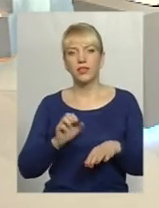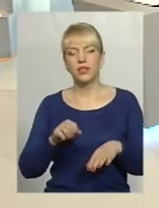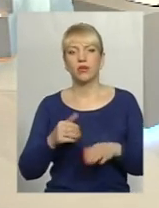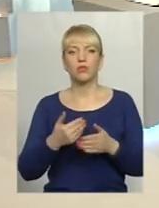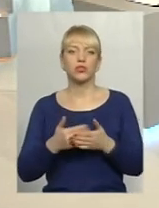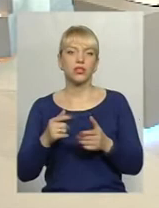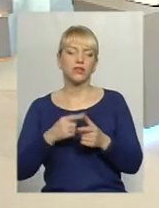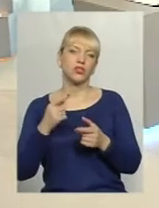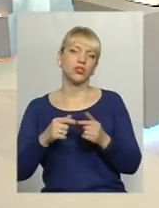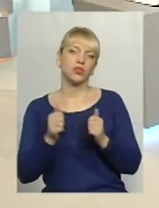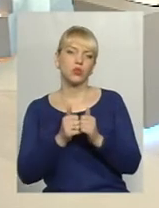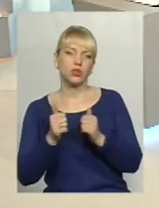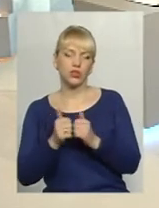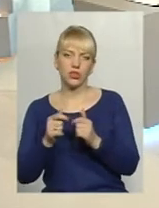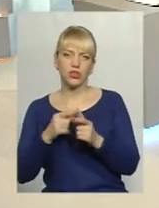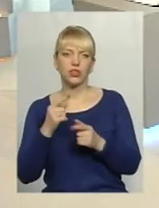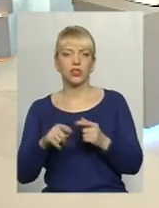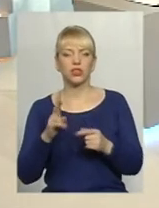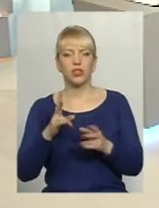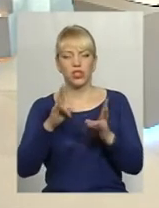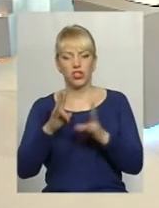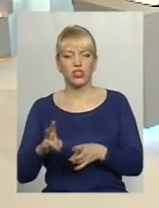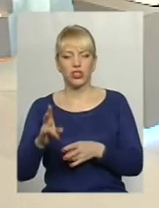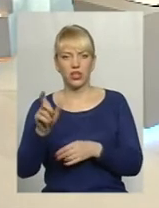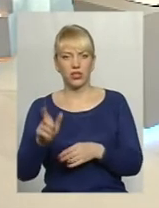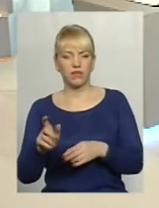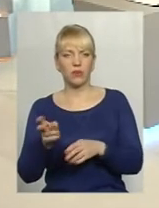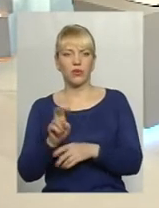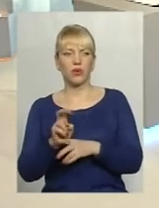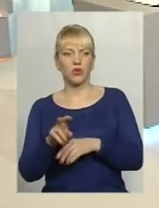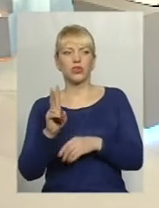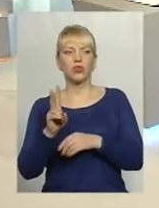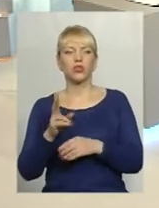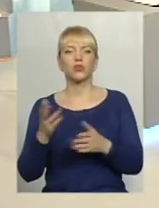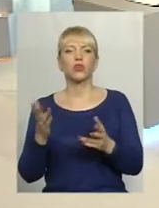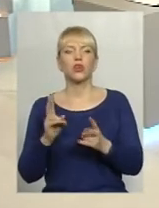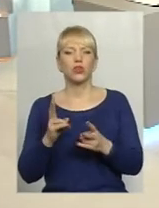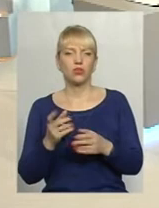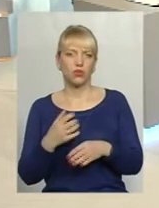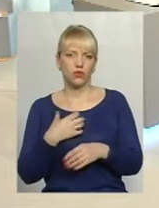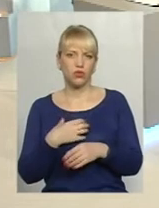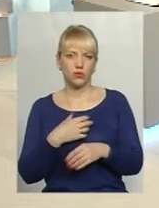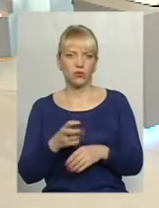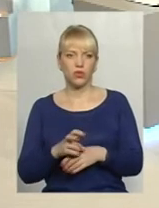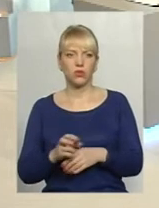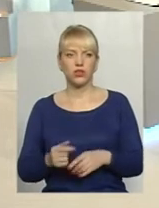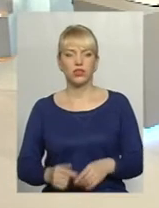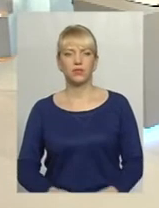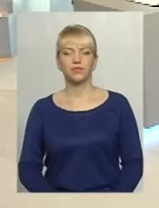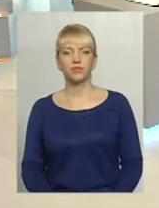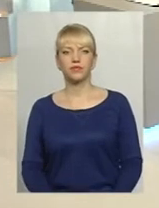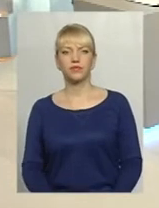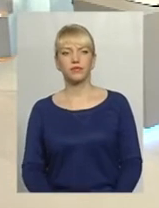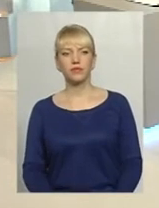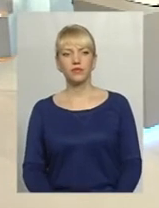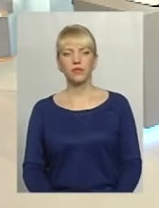сусіди? Чи найчастіше жертва приходить? Яка моторика в основному? Механізм, хочу